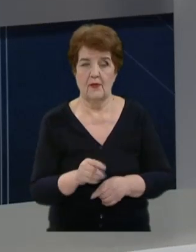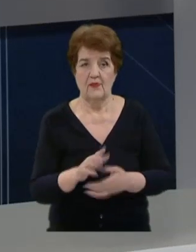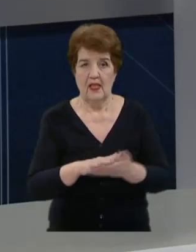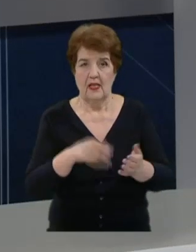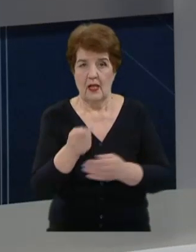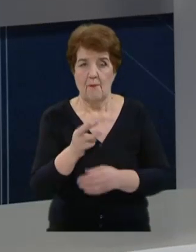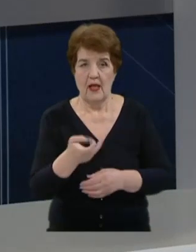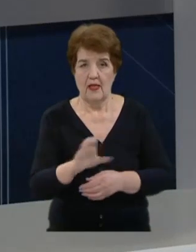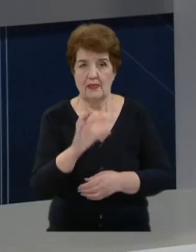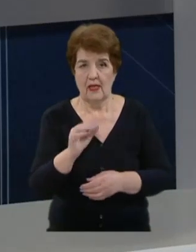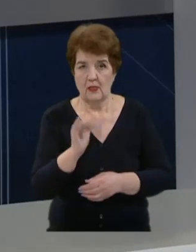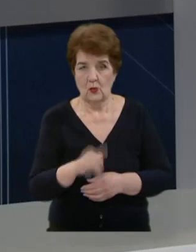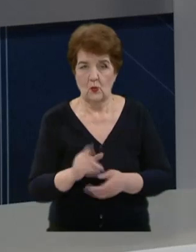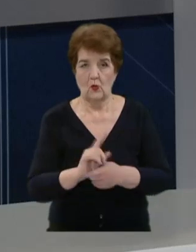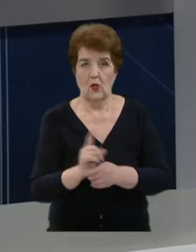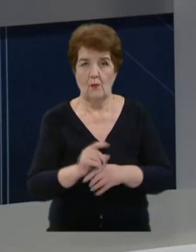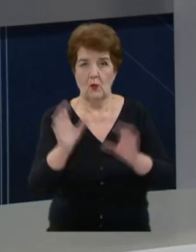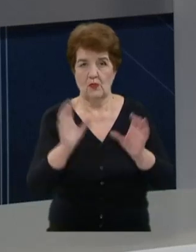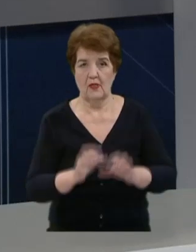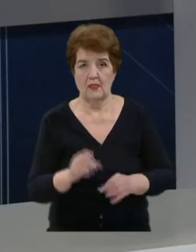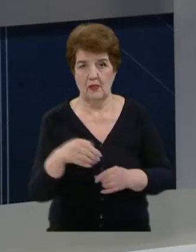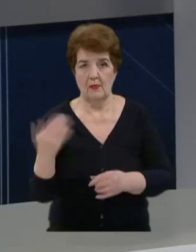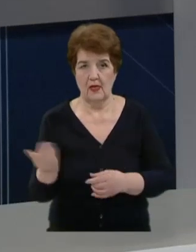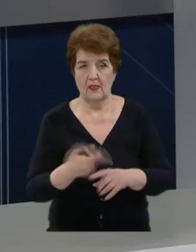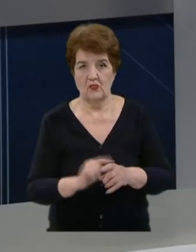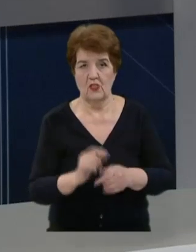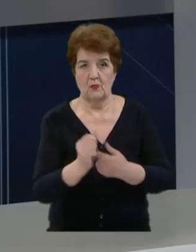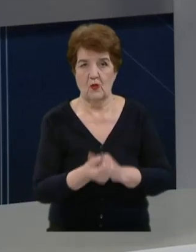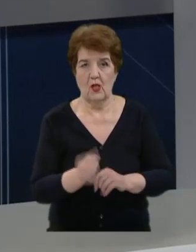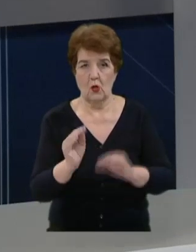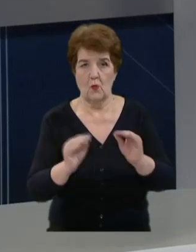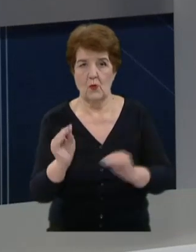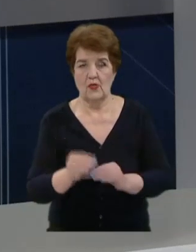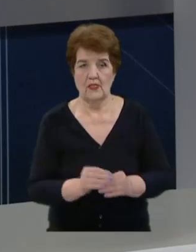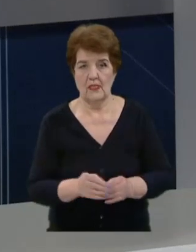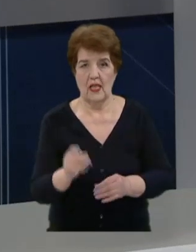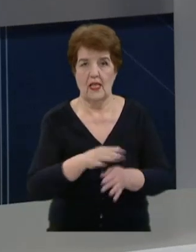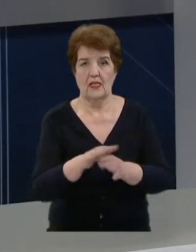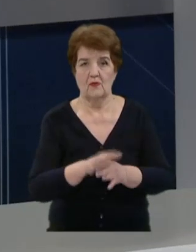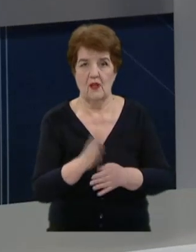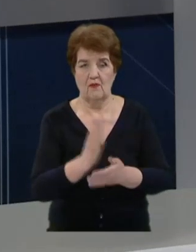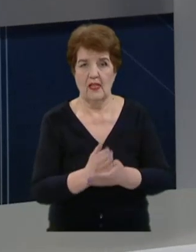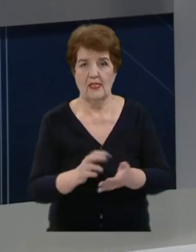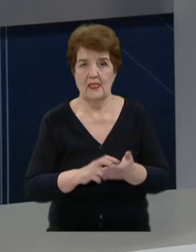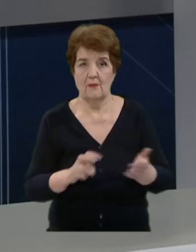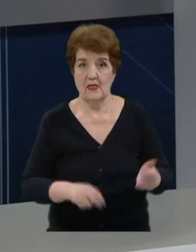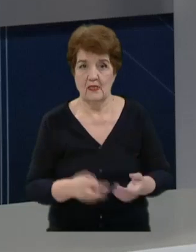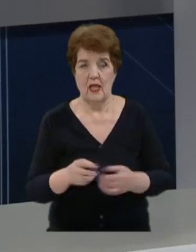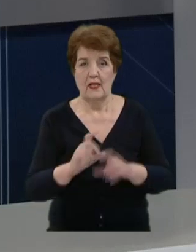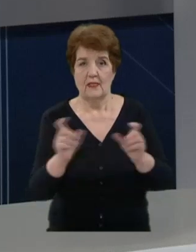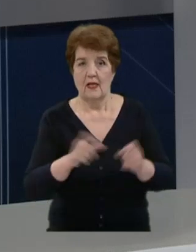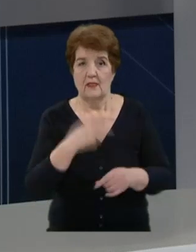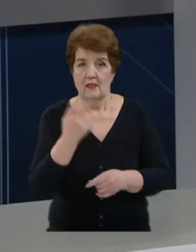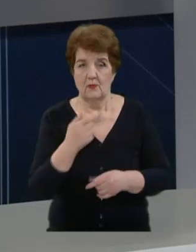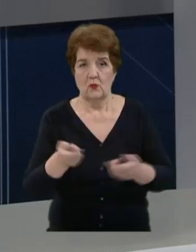Maia Sandu privind interpretarea normei constituționale în partea ce ține de modificarea componenței executivului aflat în demisie. Instanța a